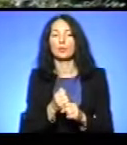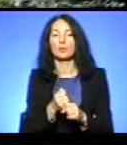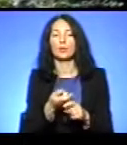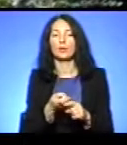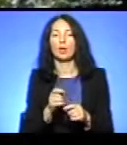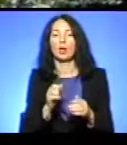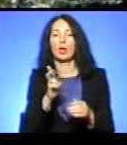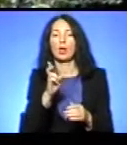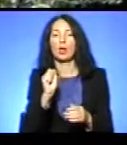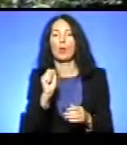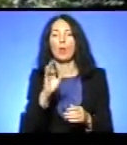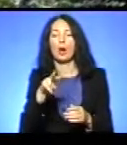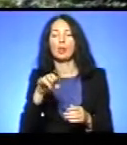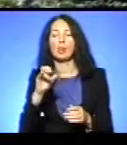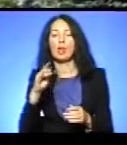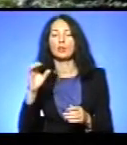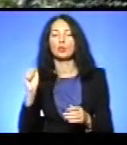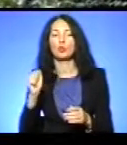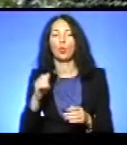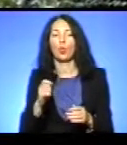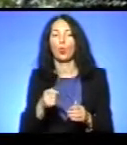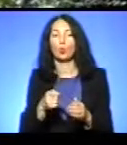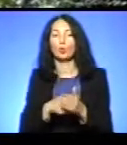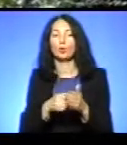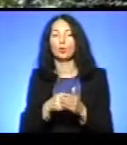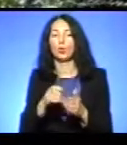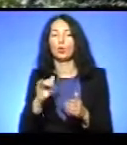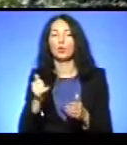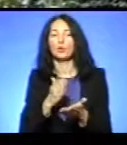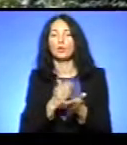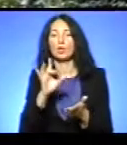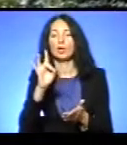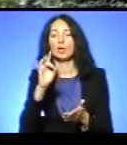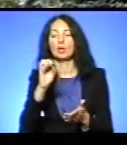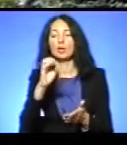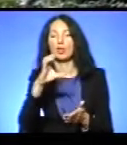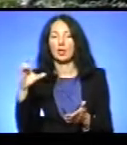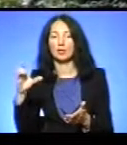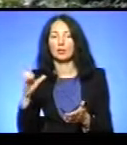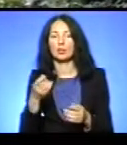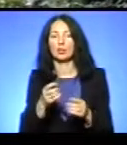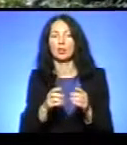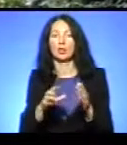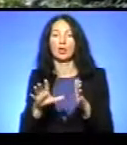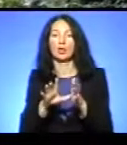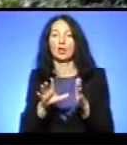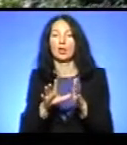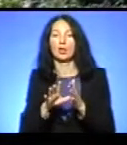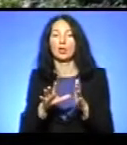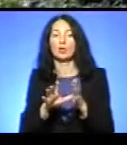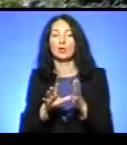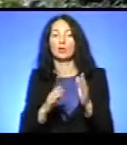Балансу утримувач, це виходить, що це є трансформаторна пінстанція,